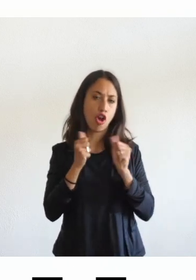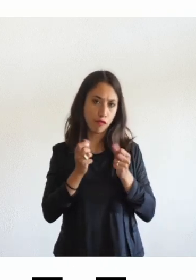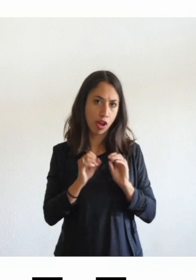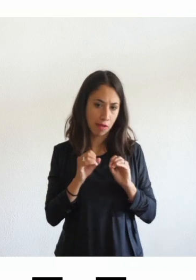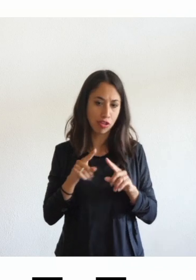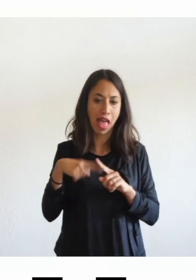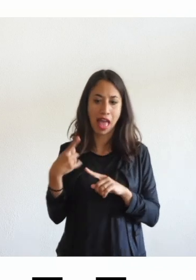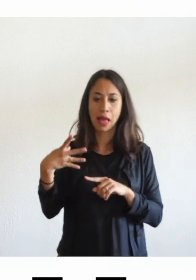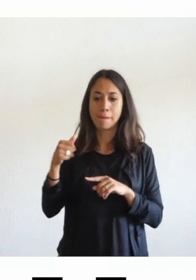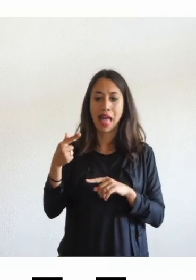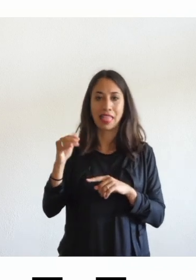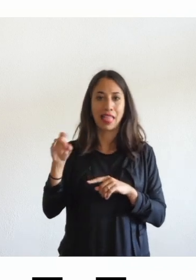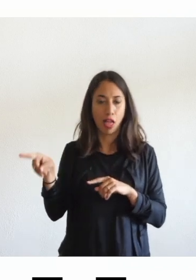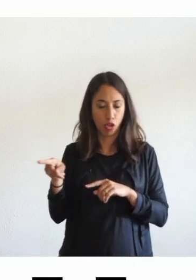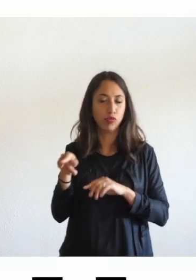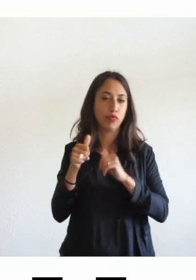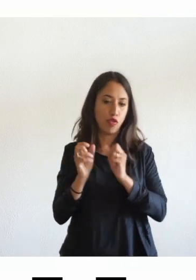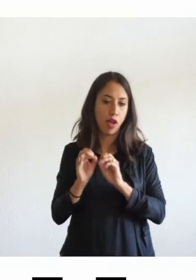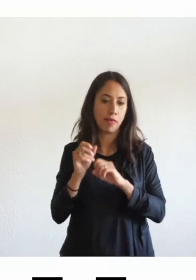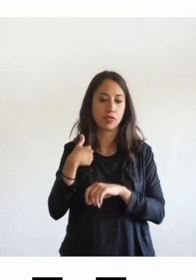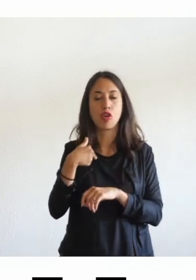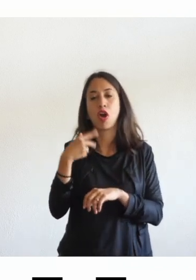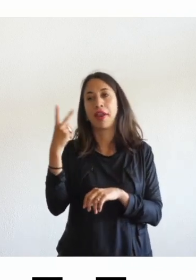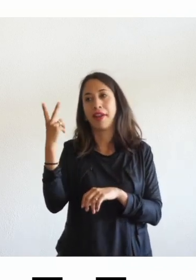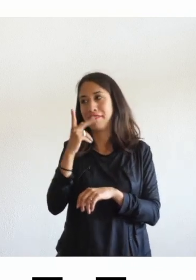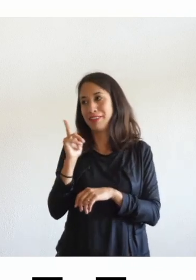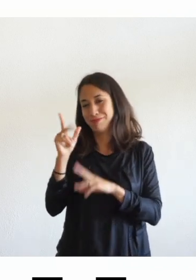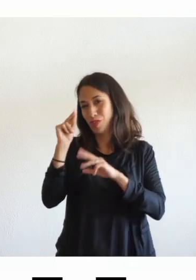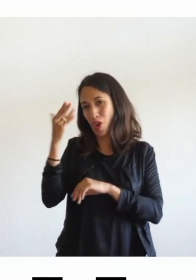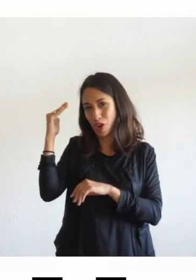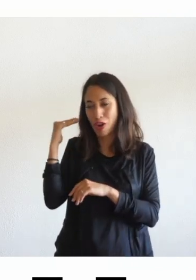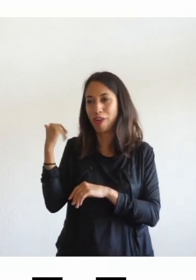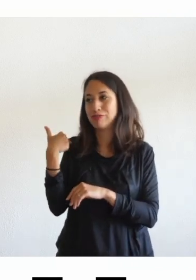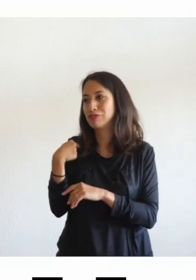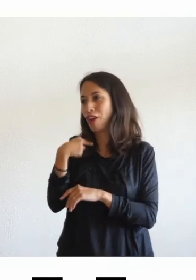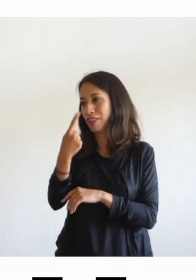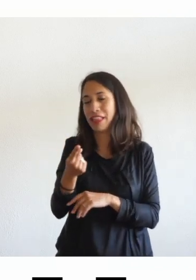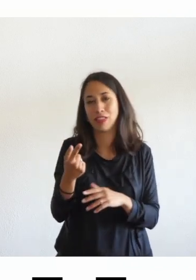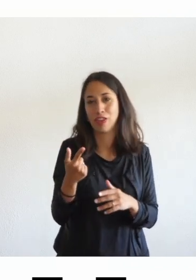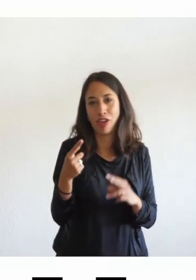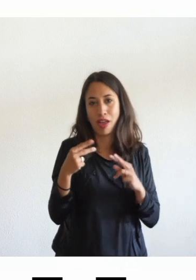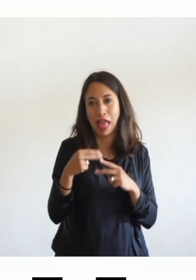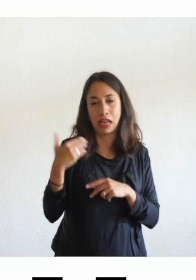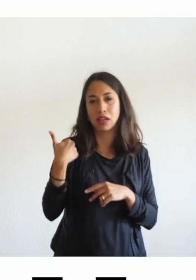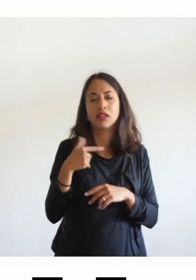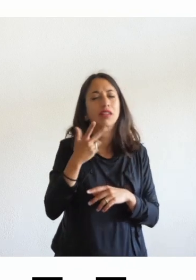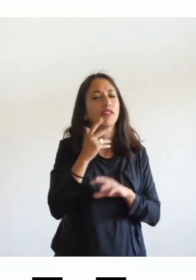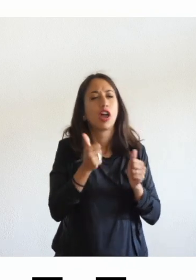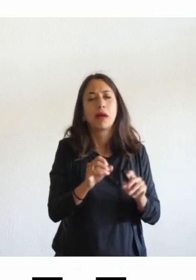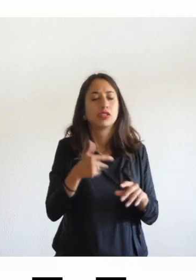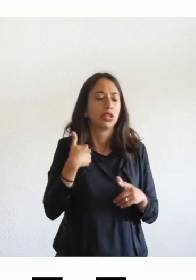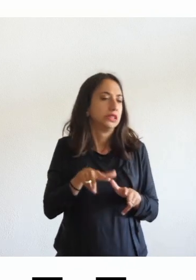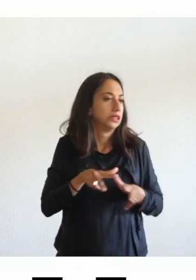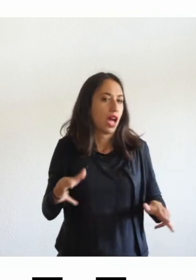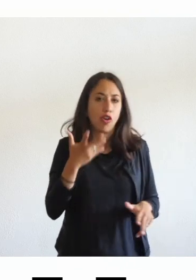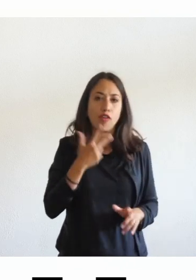di tempo un po' di anni fa avevo detto io con la formazione ho chiuso volevo smettere perché